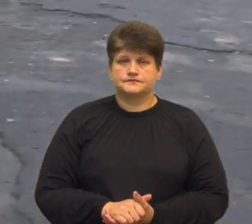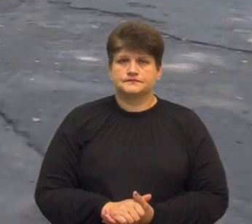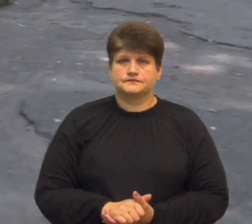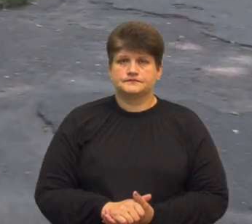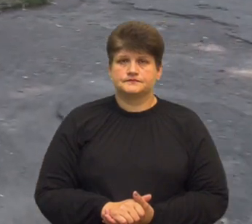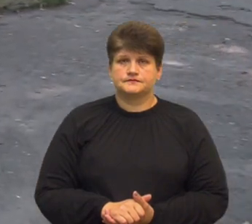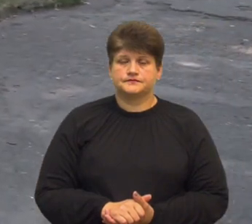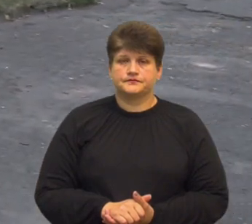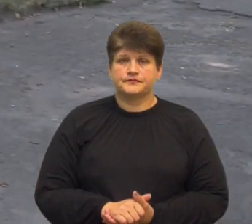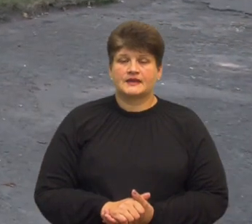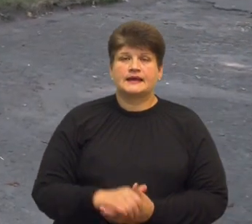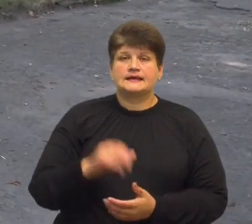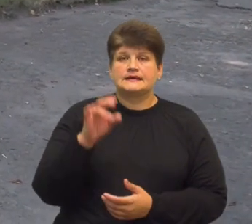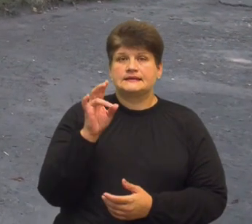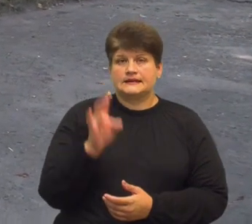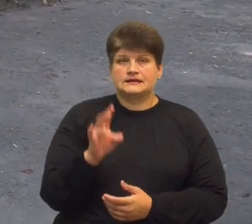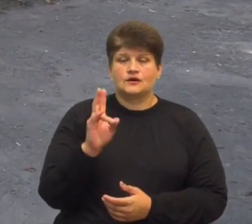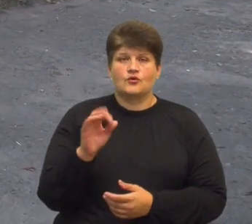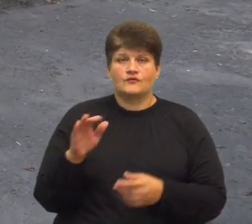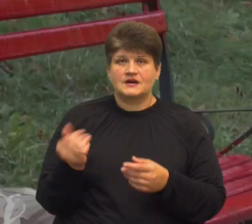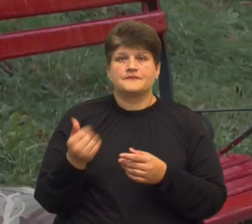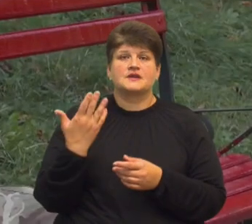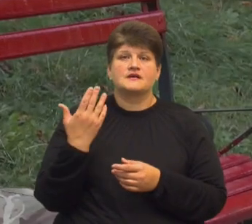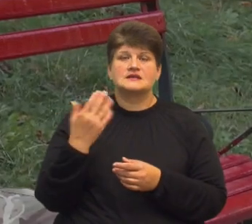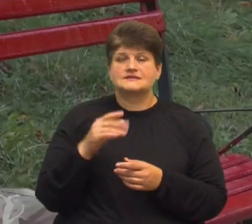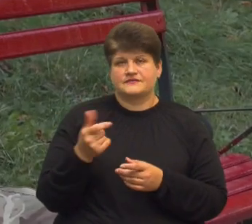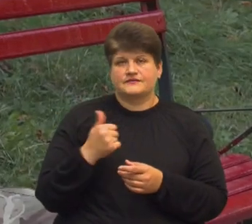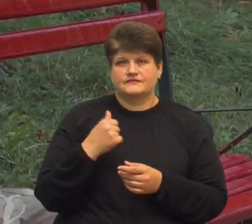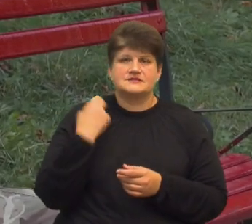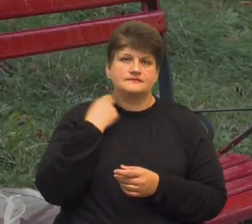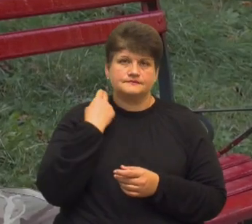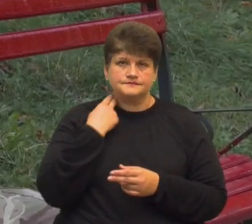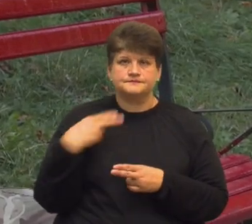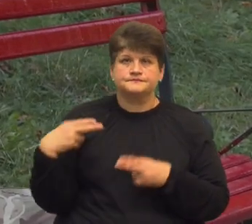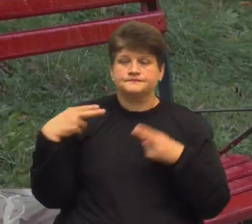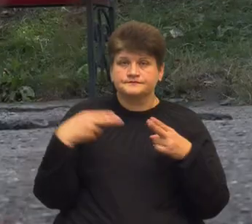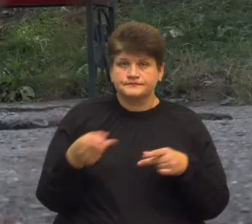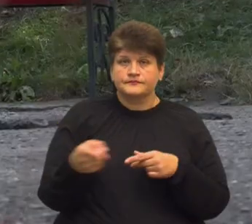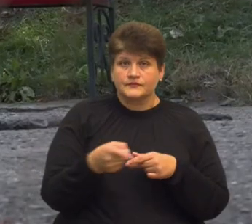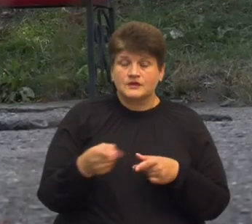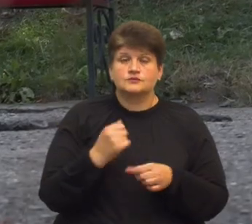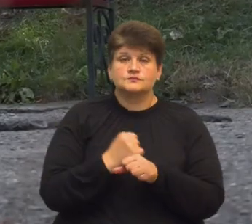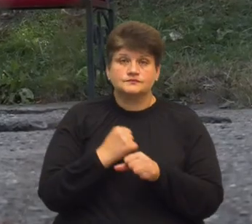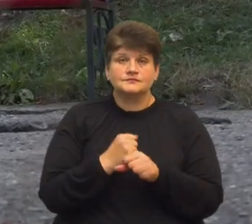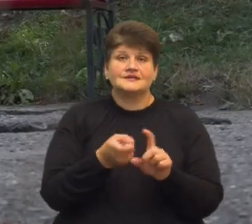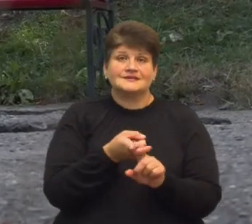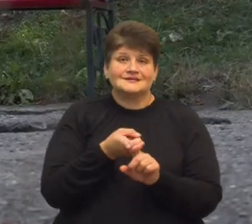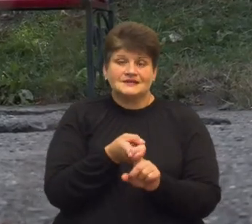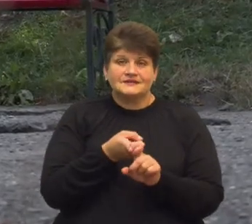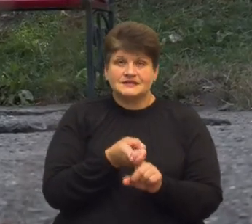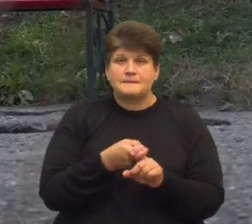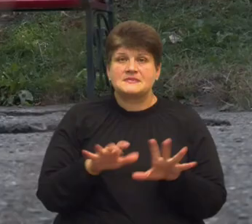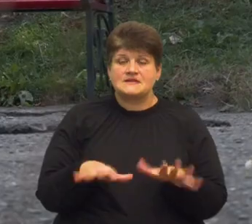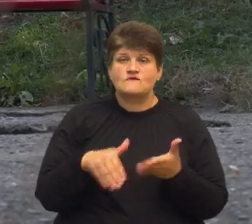Натан Ковал – військовий парамедик з Великобританії. До Тернополя він приїхав, щоб налагодити зв'язки з місцевими волонтерами та